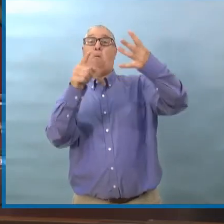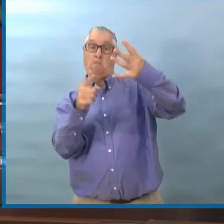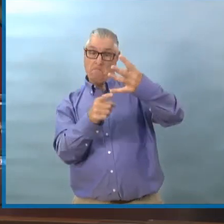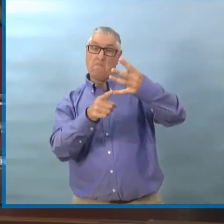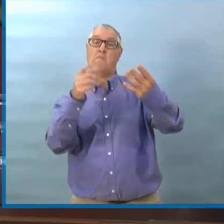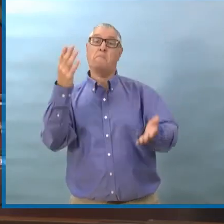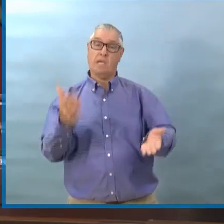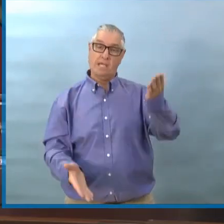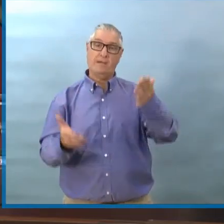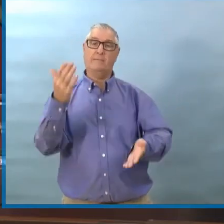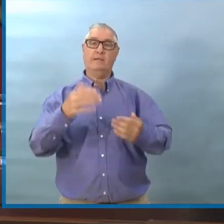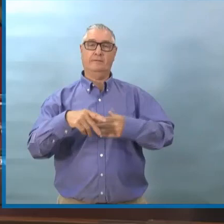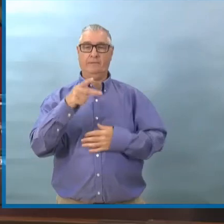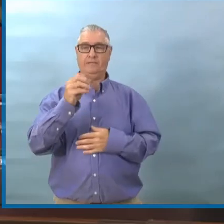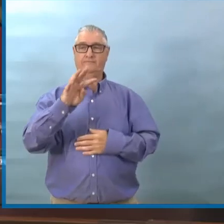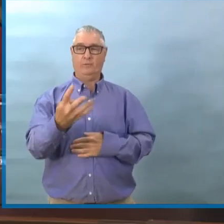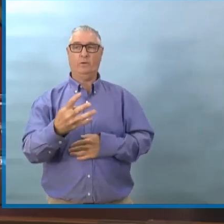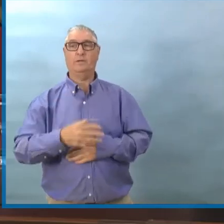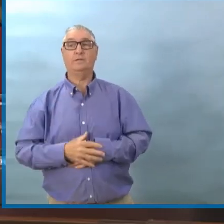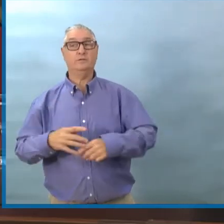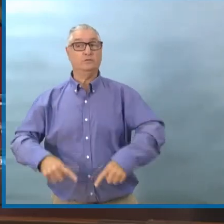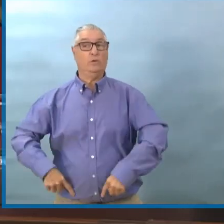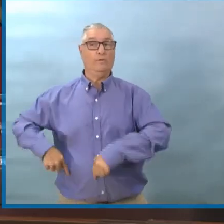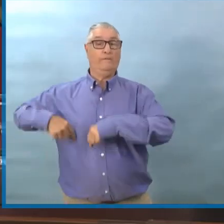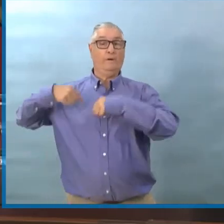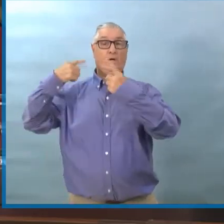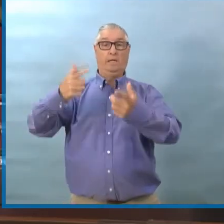on écoute les plans, on les examine